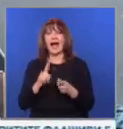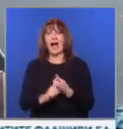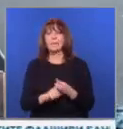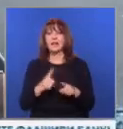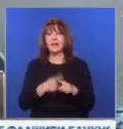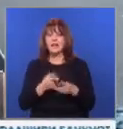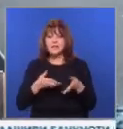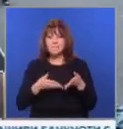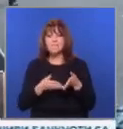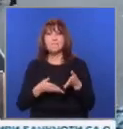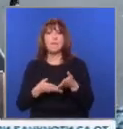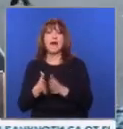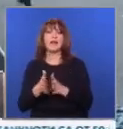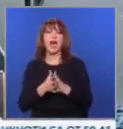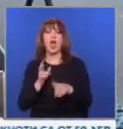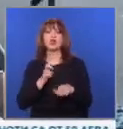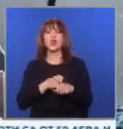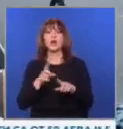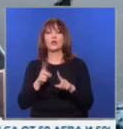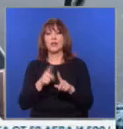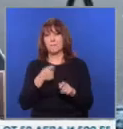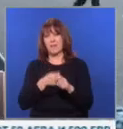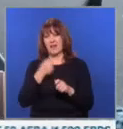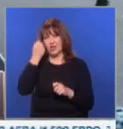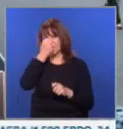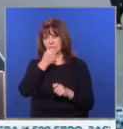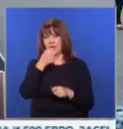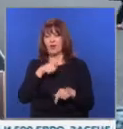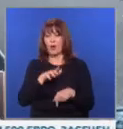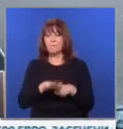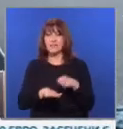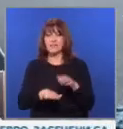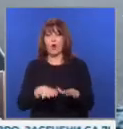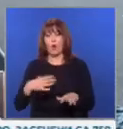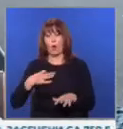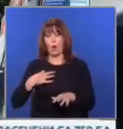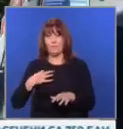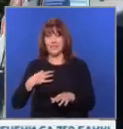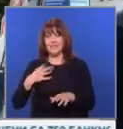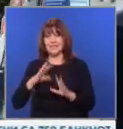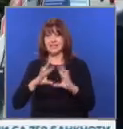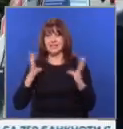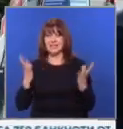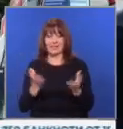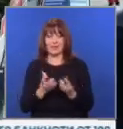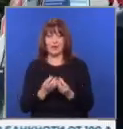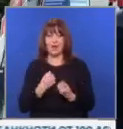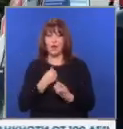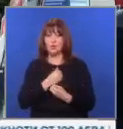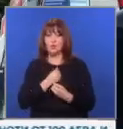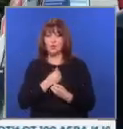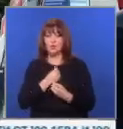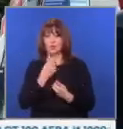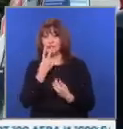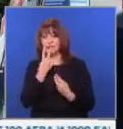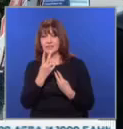помага на хората. Доналд Тръмп извършва злоупотреби. Той е престъпник, опасен за страната и за света. Трудно е да се